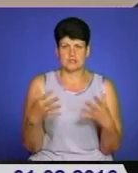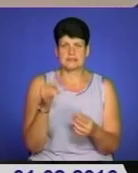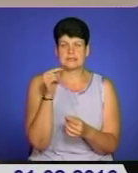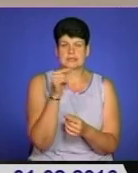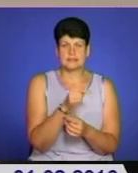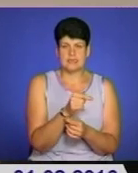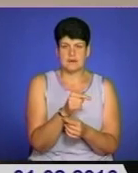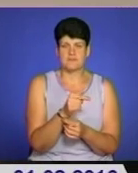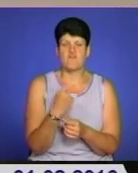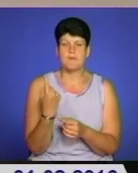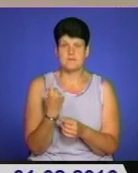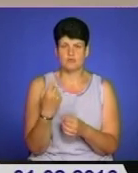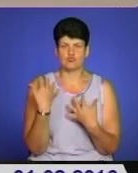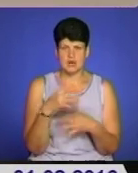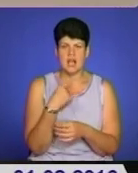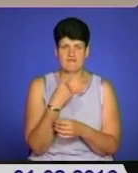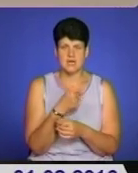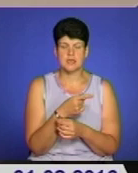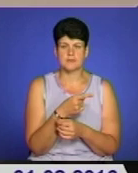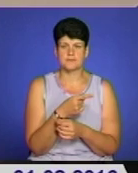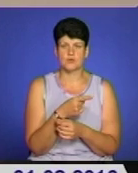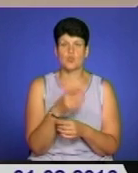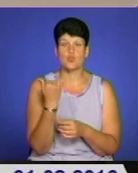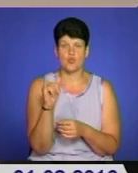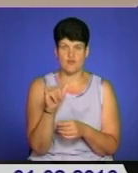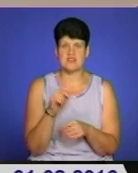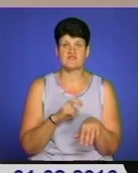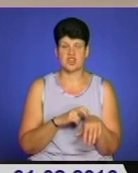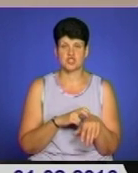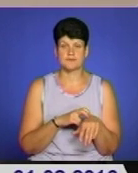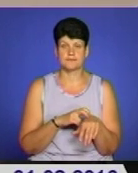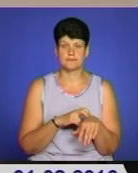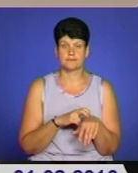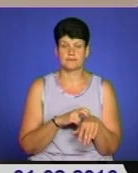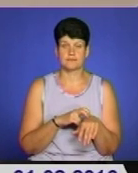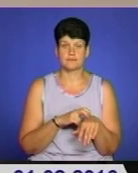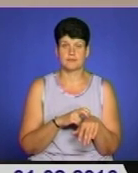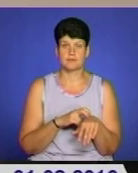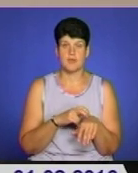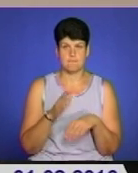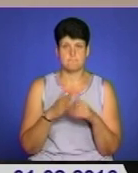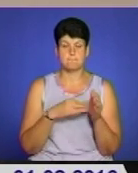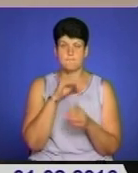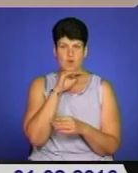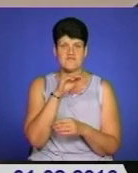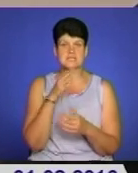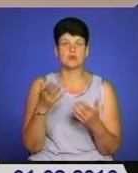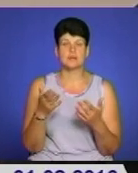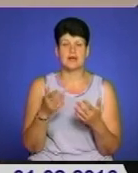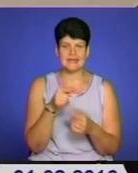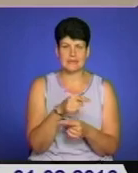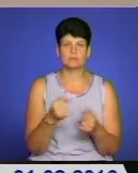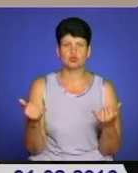як ми вже говорили, у вас, врачі, доволі професіональні. Їм